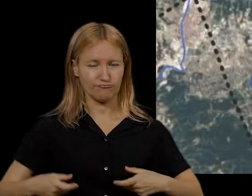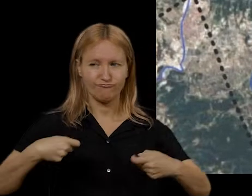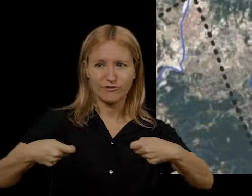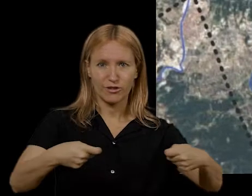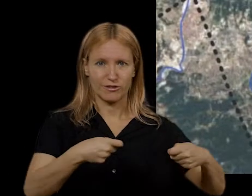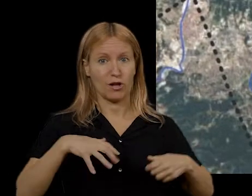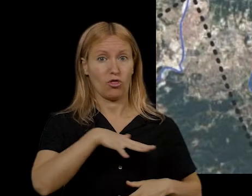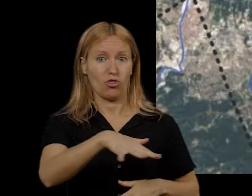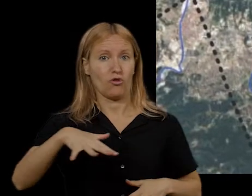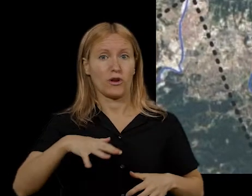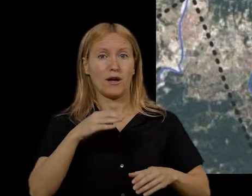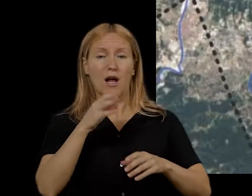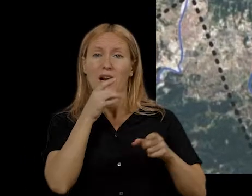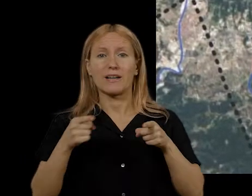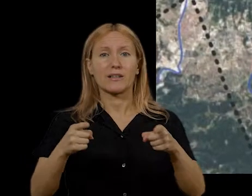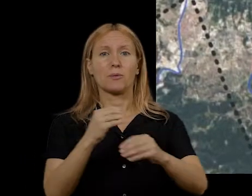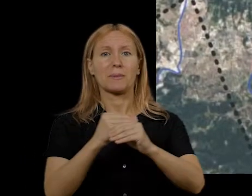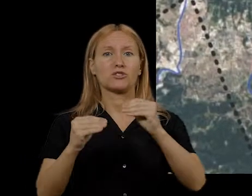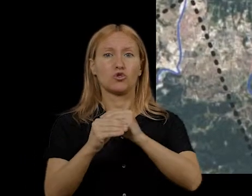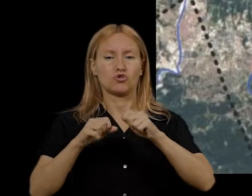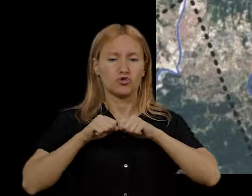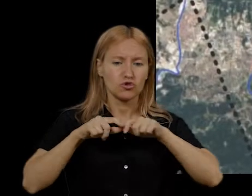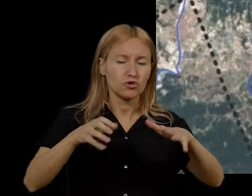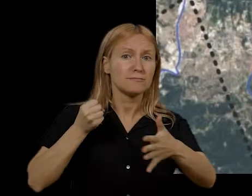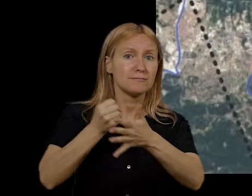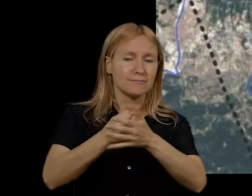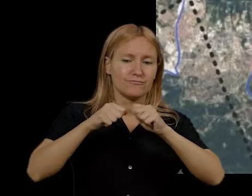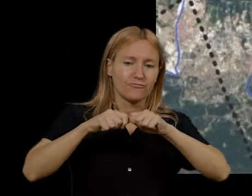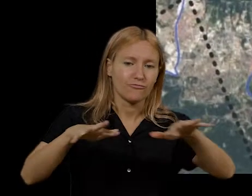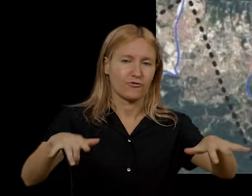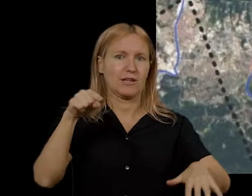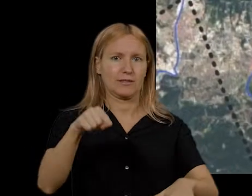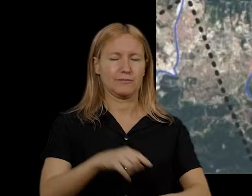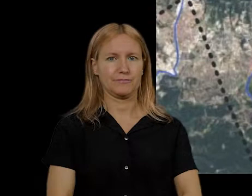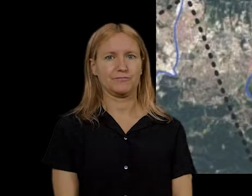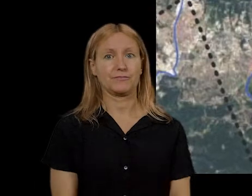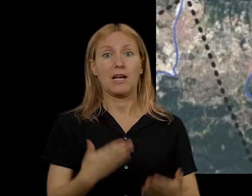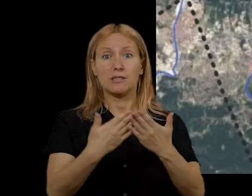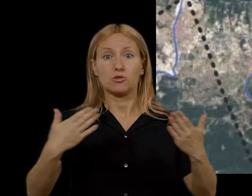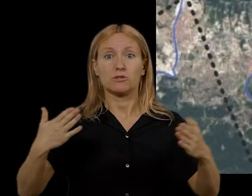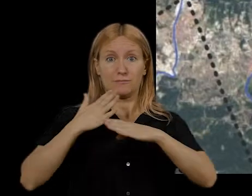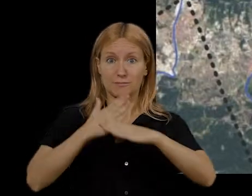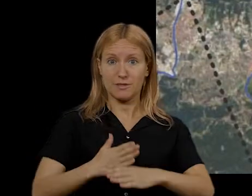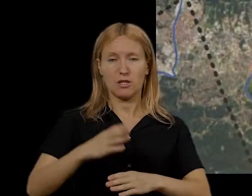'Iluro, Mataró, o Betulo, Badalona, situada a la desembocadura del riu Besòs.